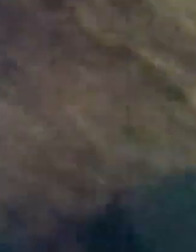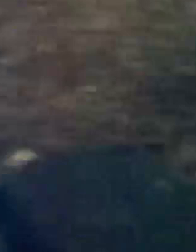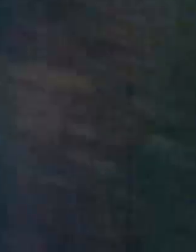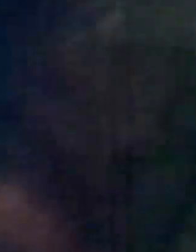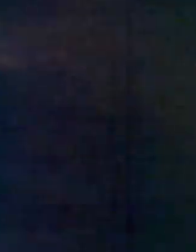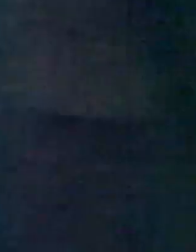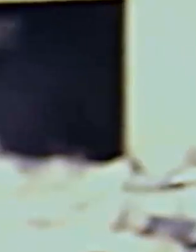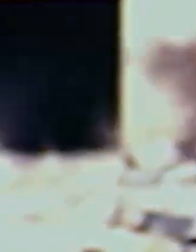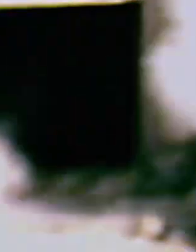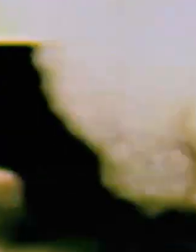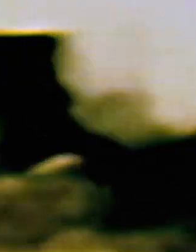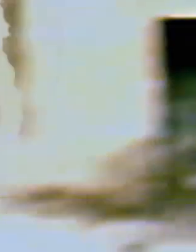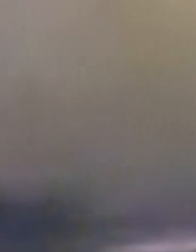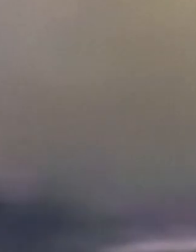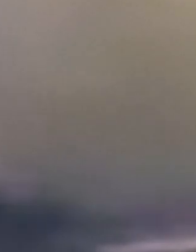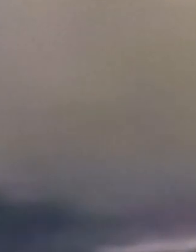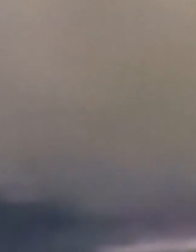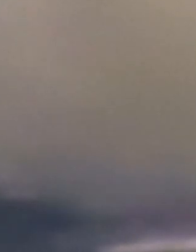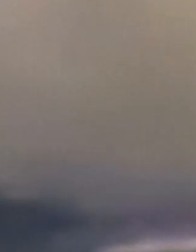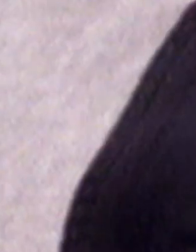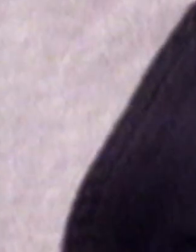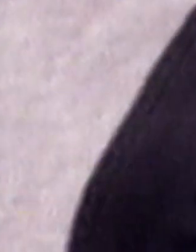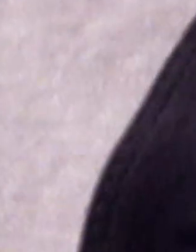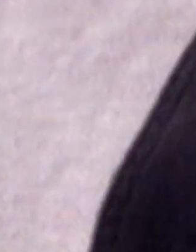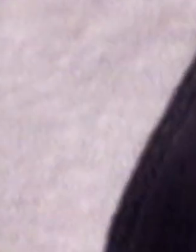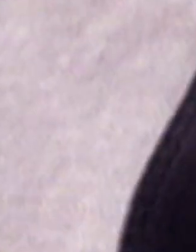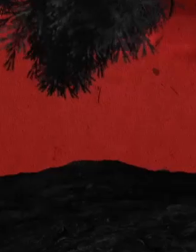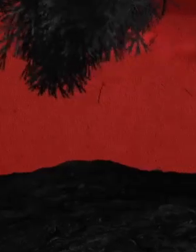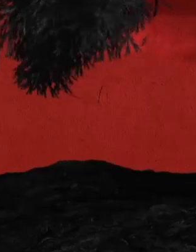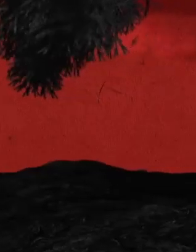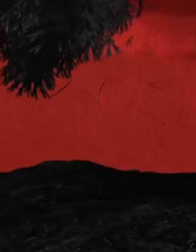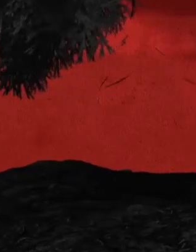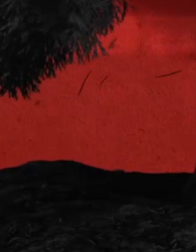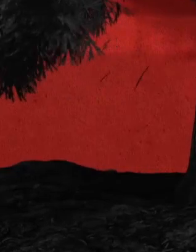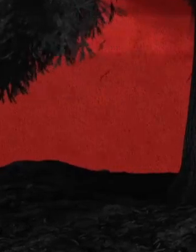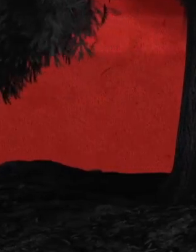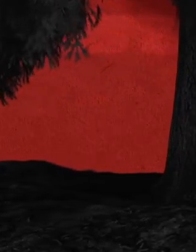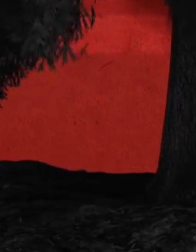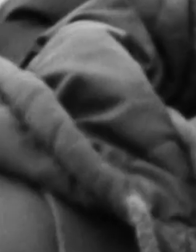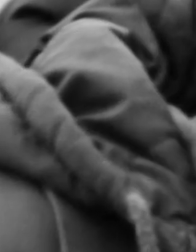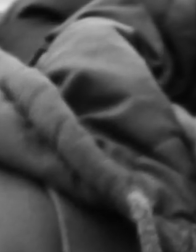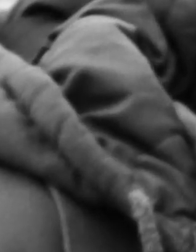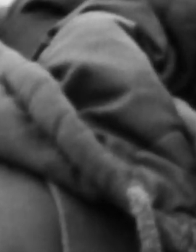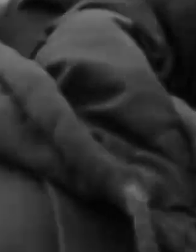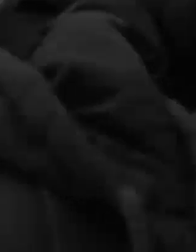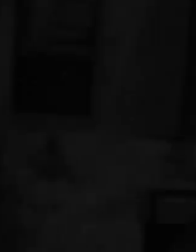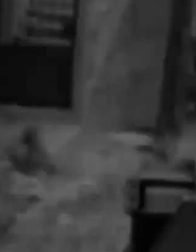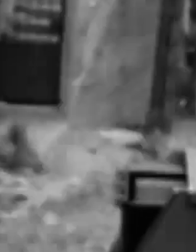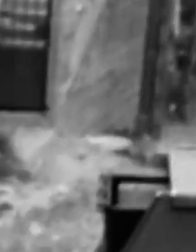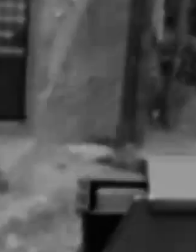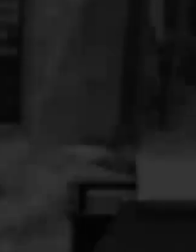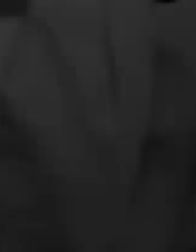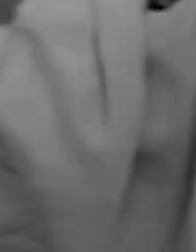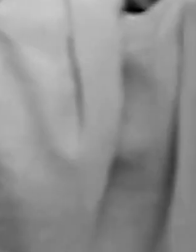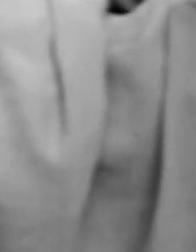אם אנחנו נשיג את הקו 40 קילומטרים, תפסק כל לחימה. בנימטון מבין שאולי